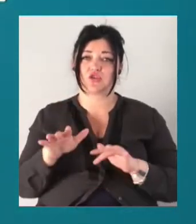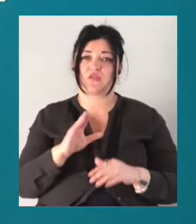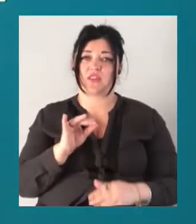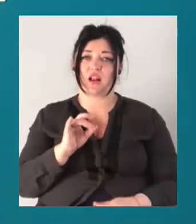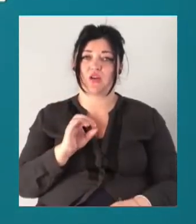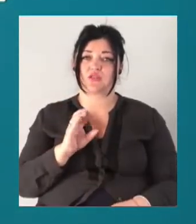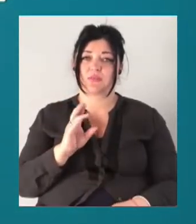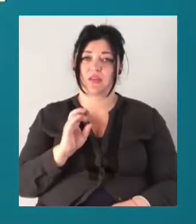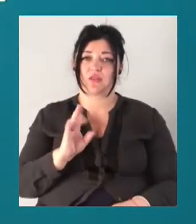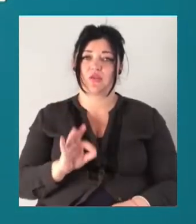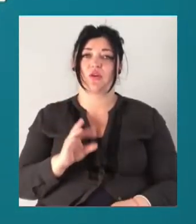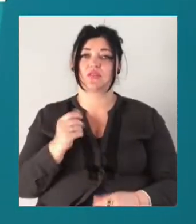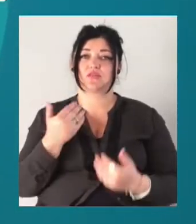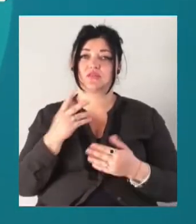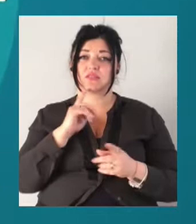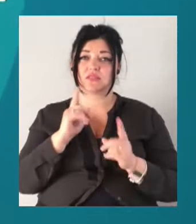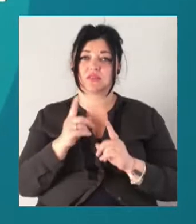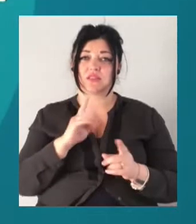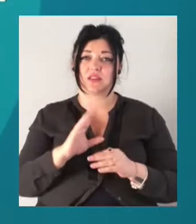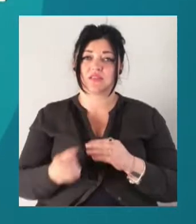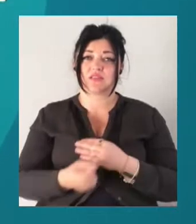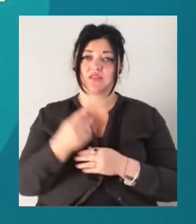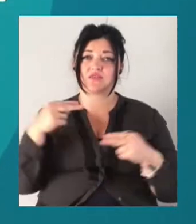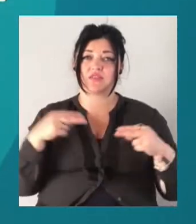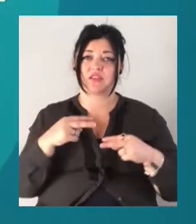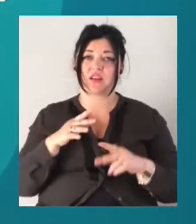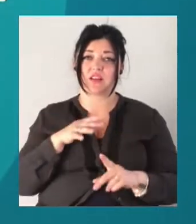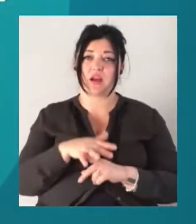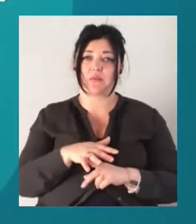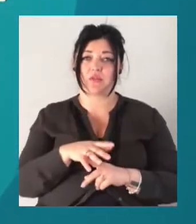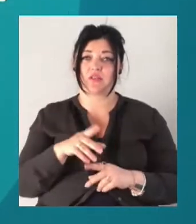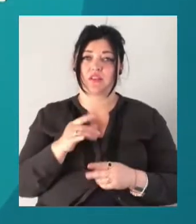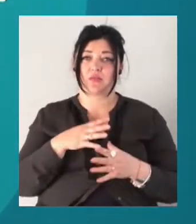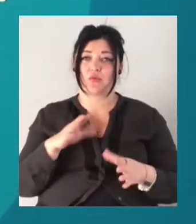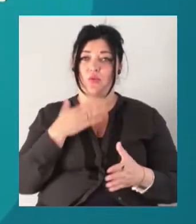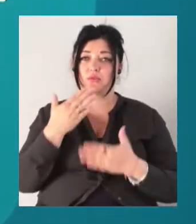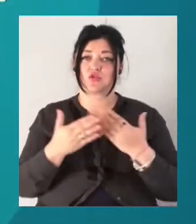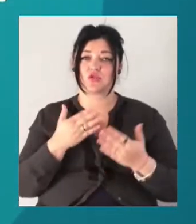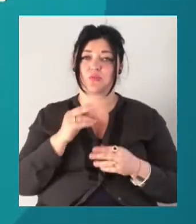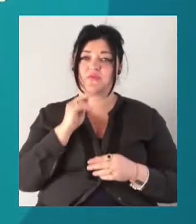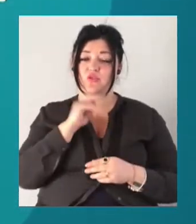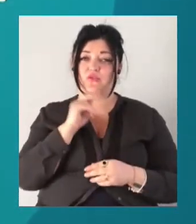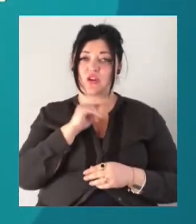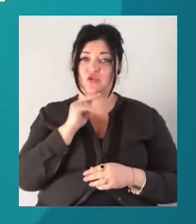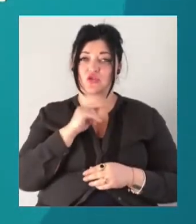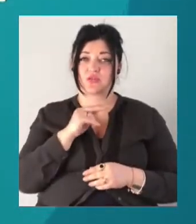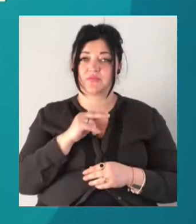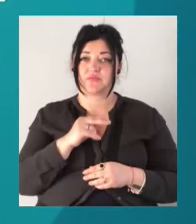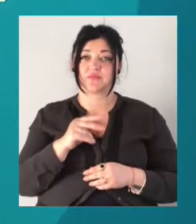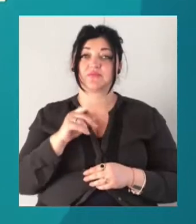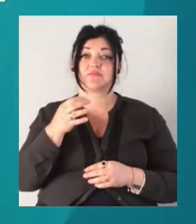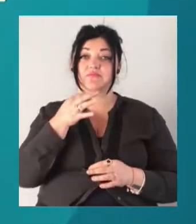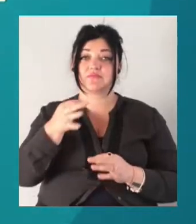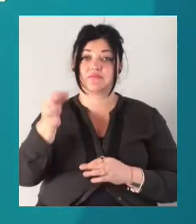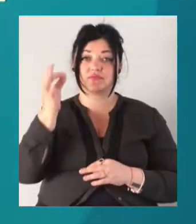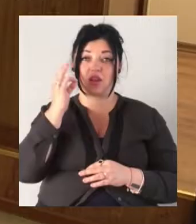На судове засідання не з'явився свідок нападу, через що не були опитані обвинувачувані. Зазначимо, обвинувачувані своєї провини